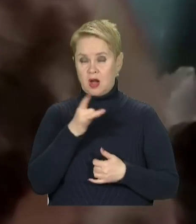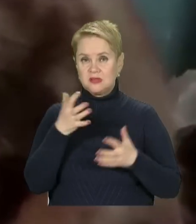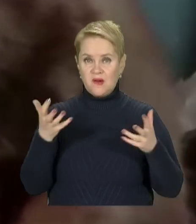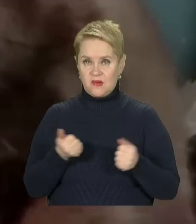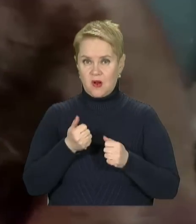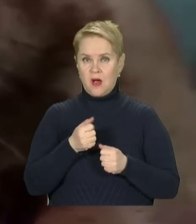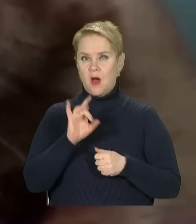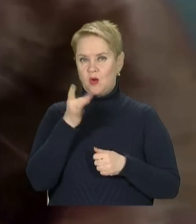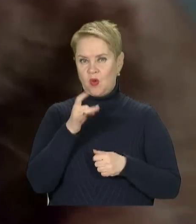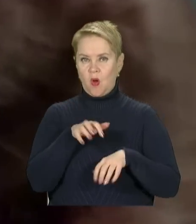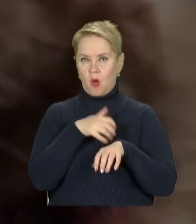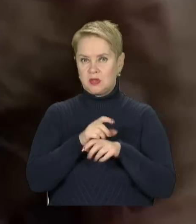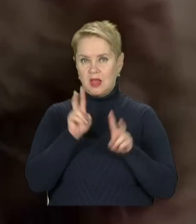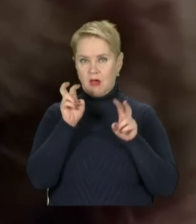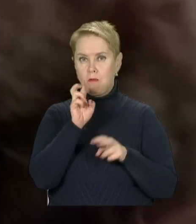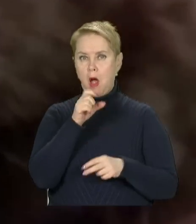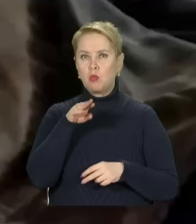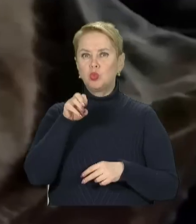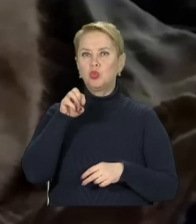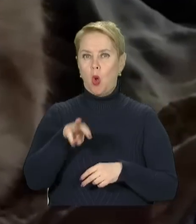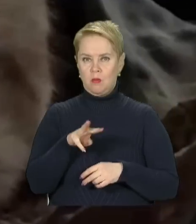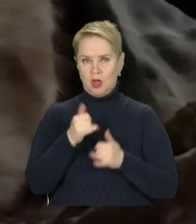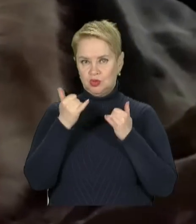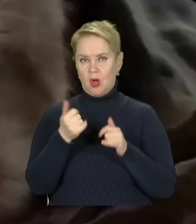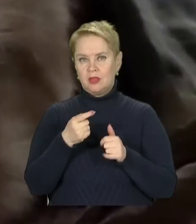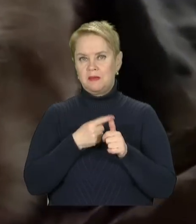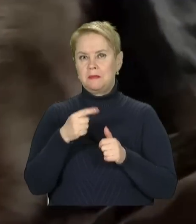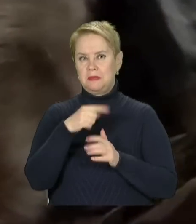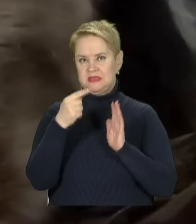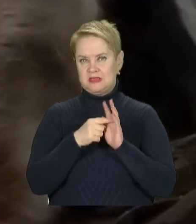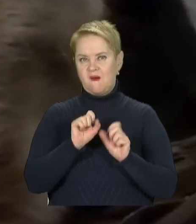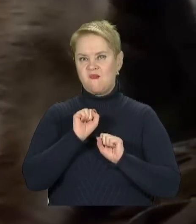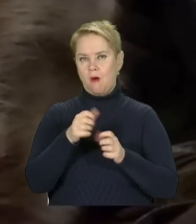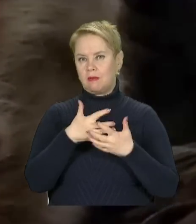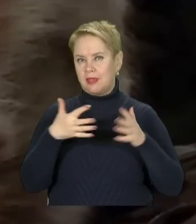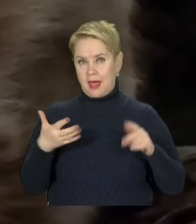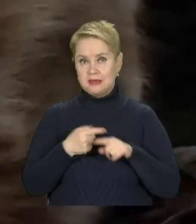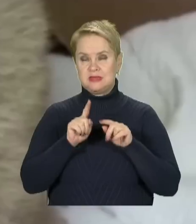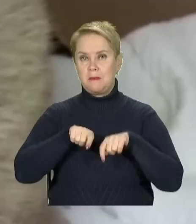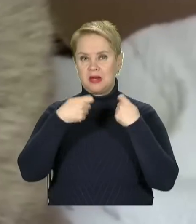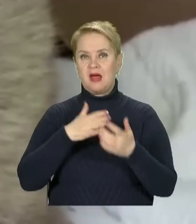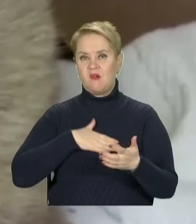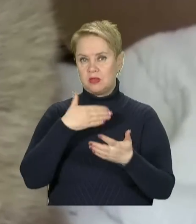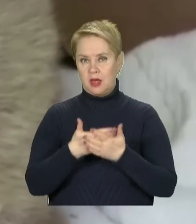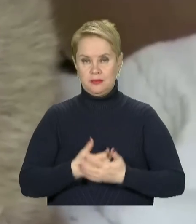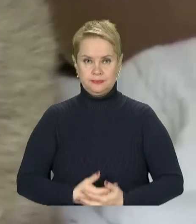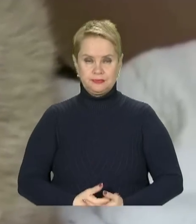врятували рудого кота, названого Бахмутом, на честь одноіменного міста-фортеці. Його передали волонтерам.